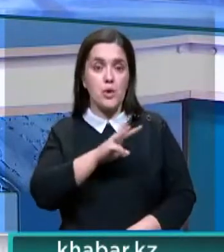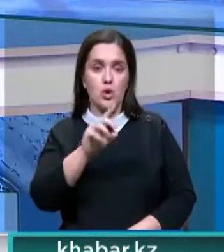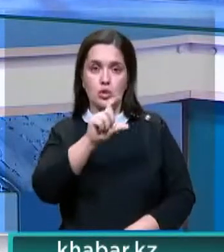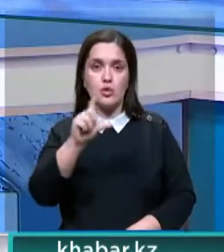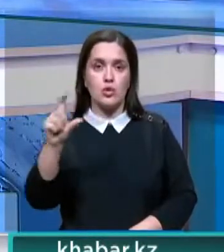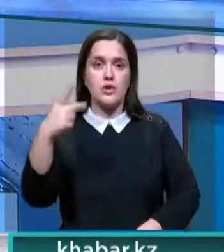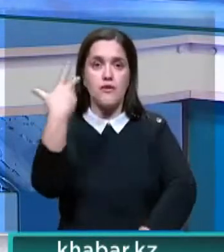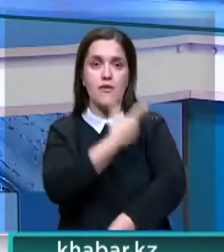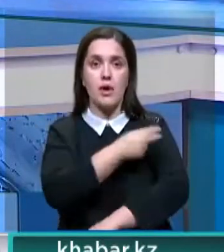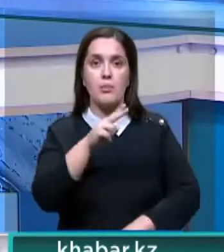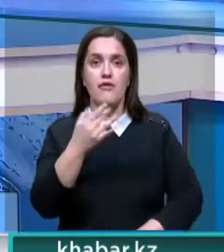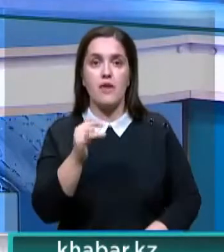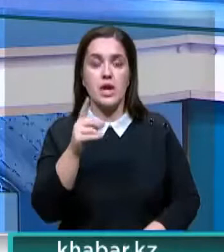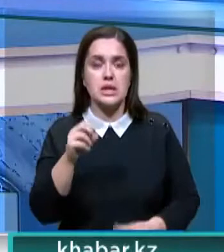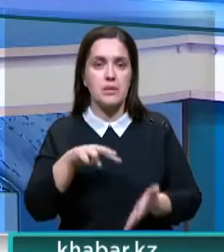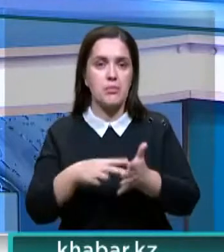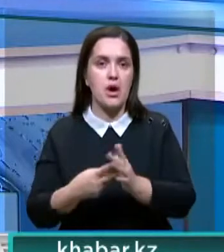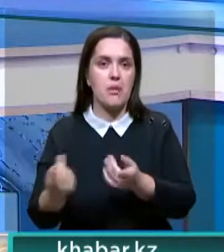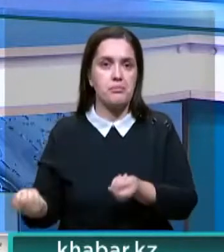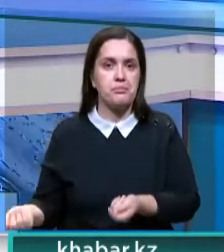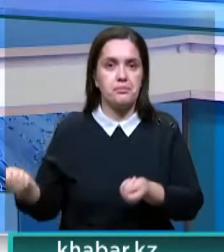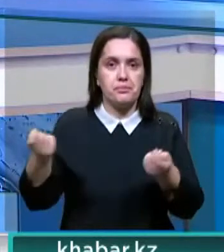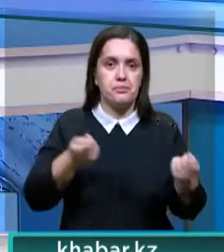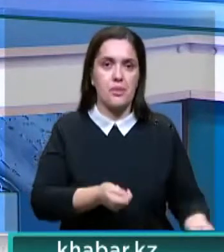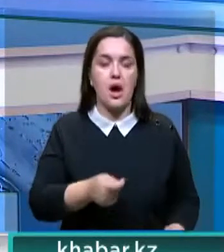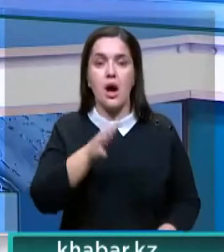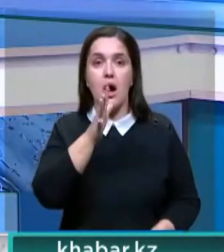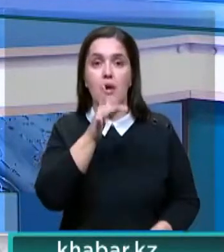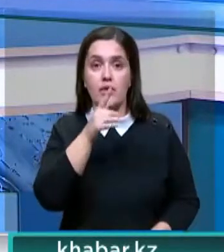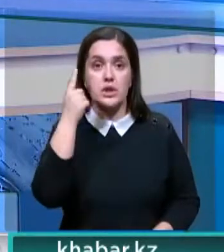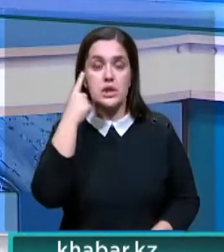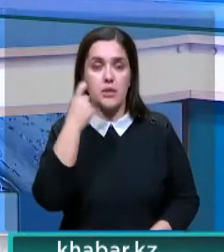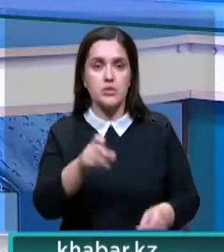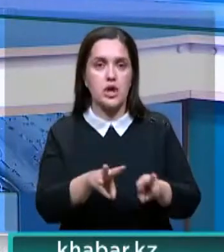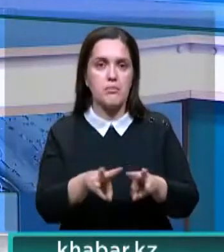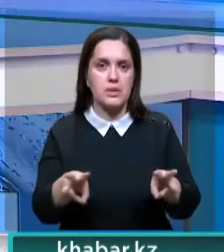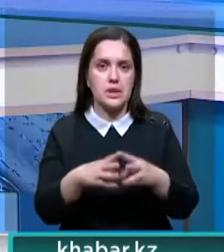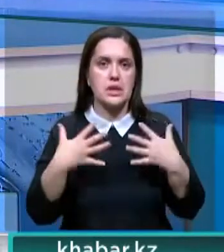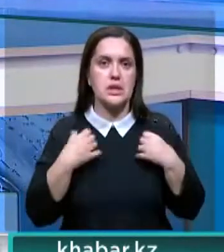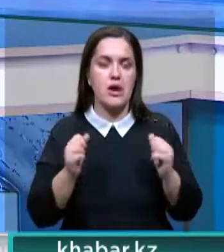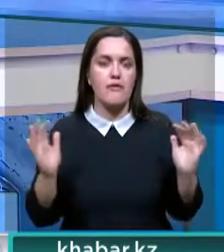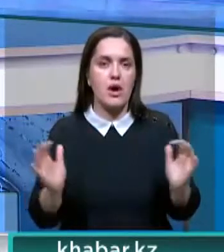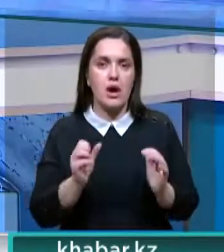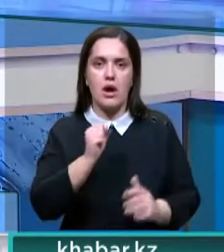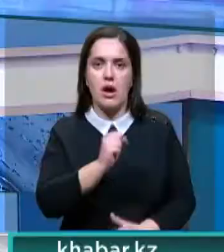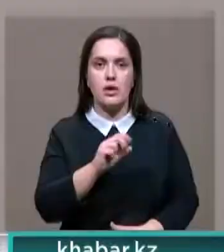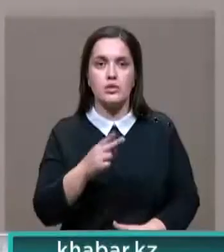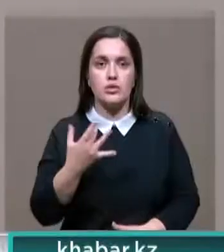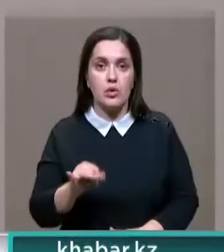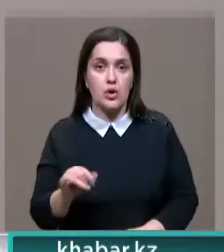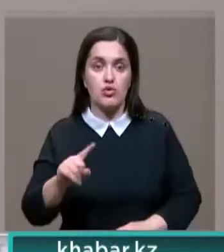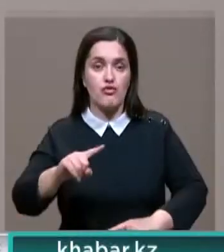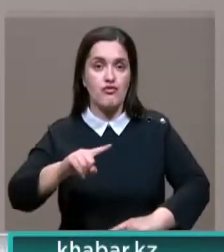миллиона доз вакцины Pfizer планируется поставить в Казахстан. О сроках сообщил министр здравоохранения Алексей Цой. Он добавил, что